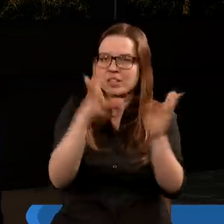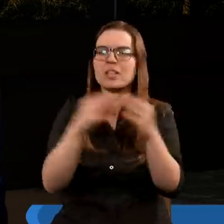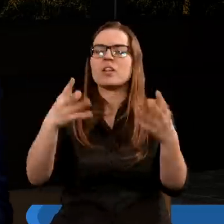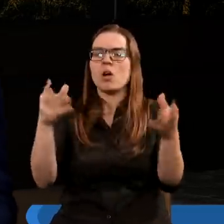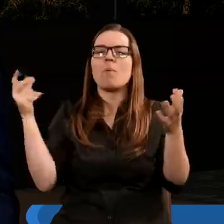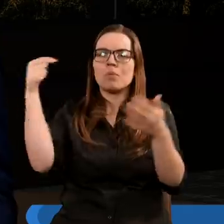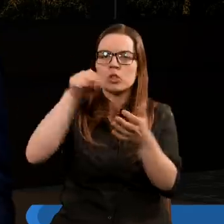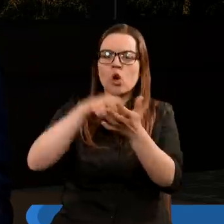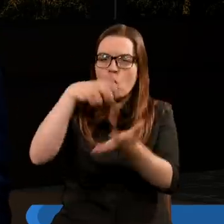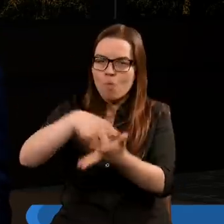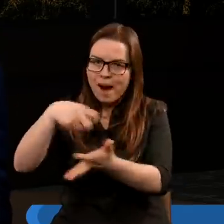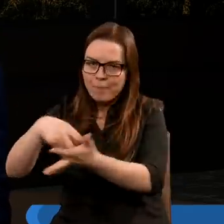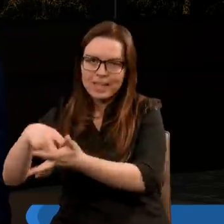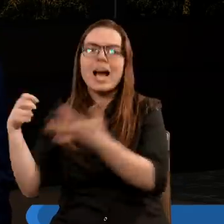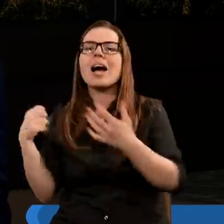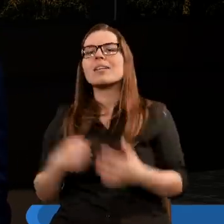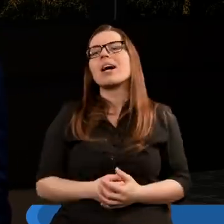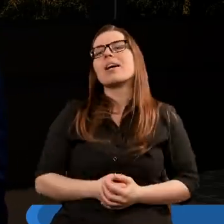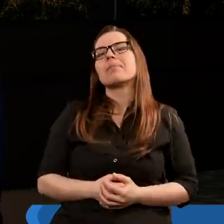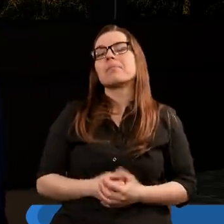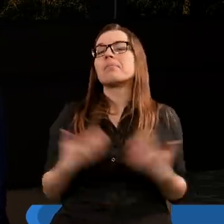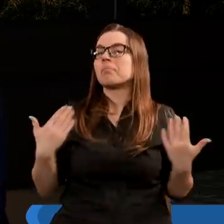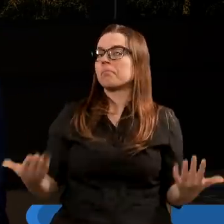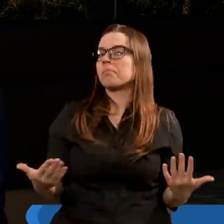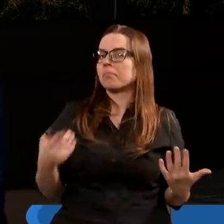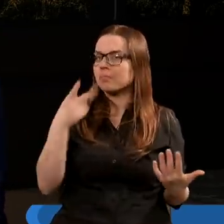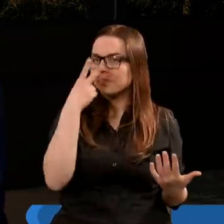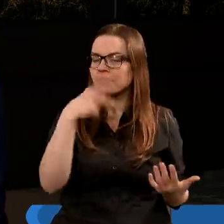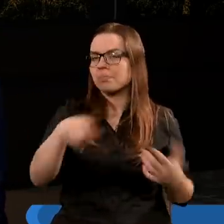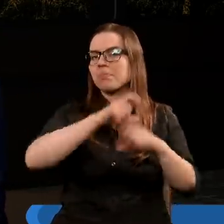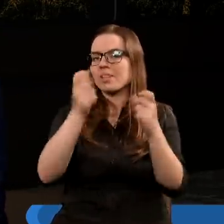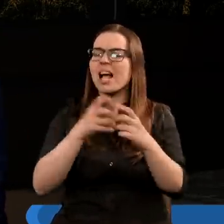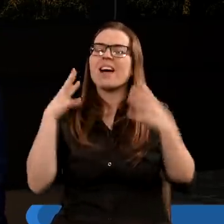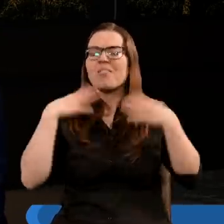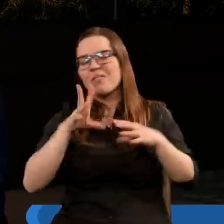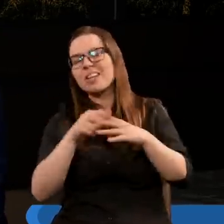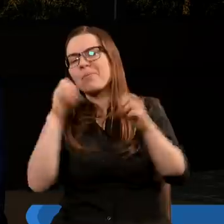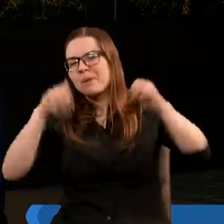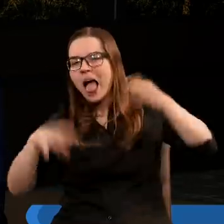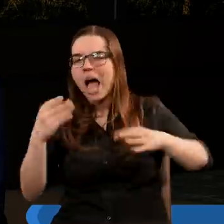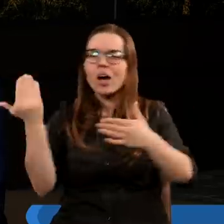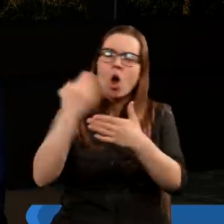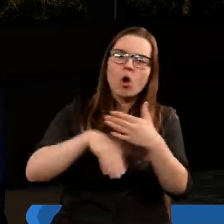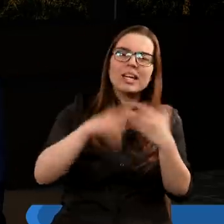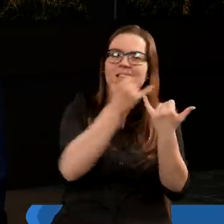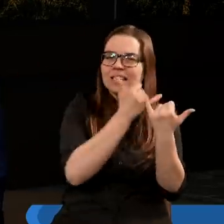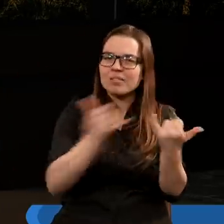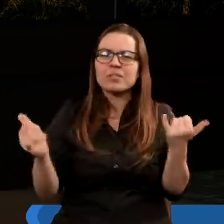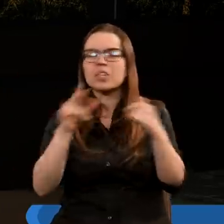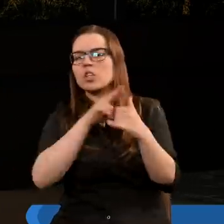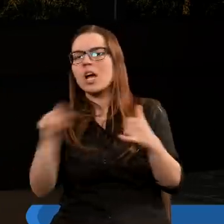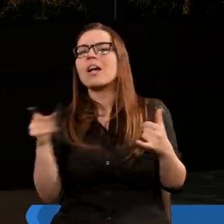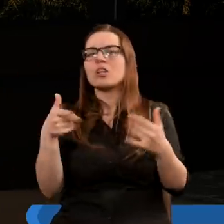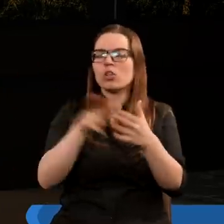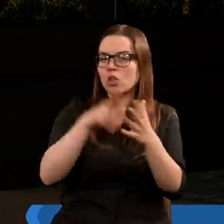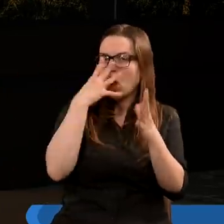przyszli do upamiętania. Wobec całego tego obrazu, tych plag ostatecznych i tego terroru, który tam będzie, tych